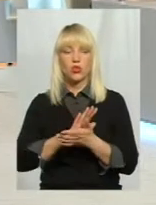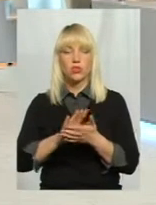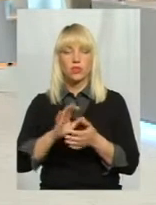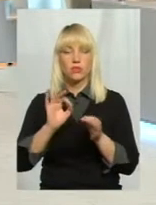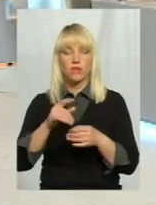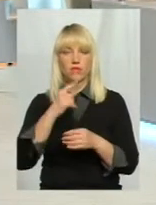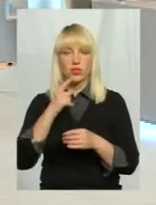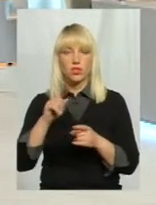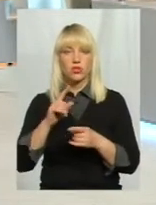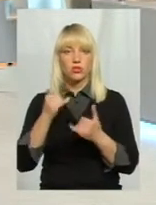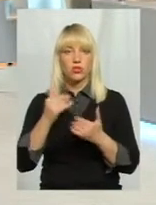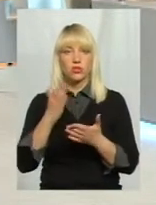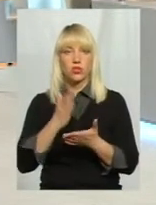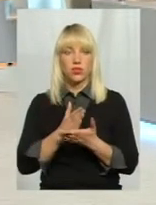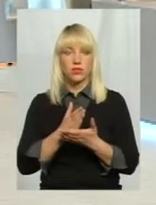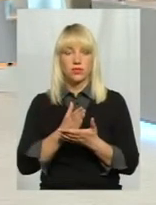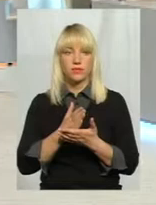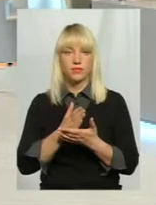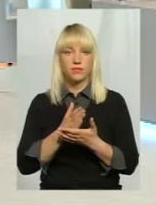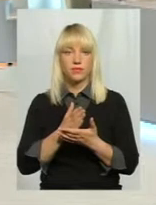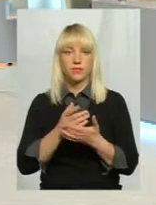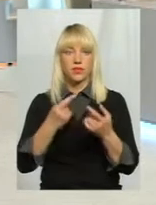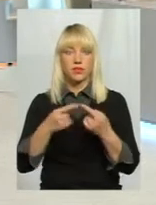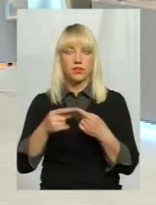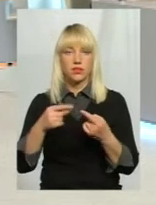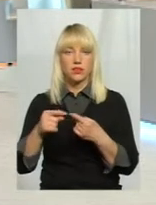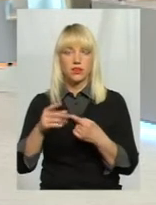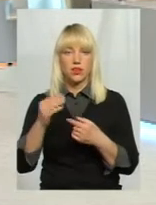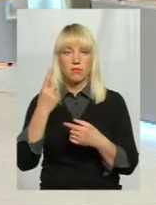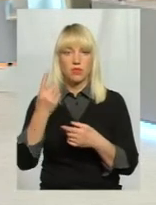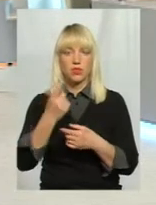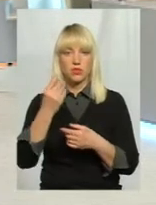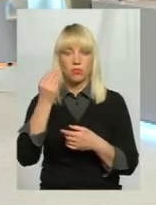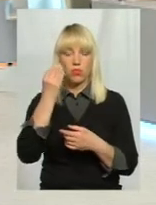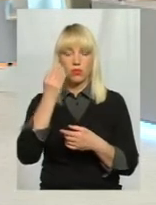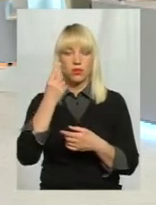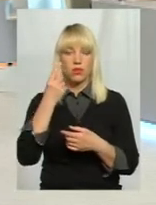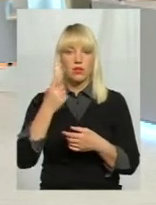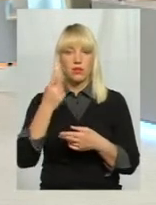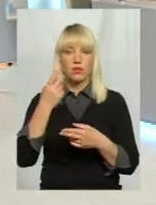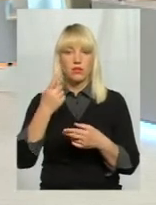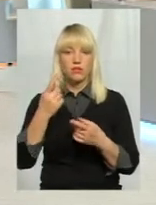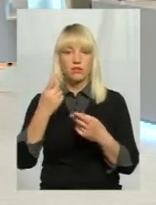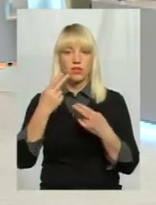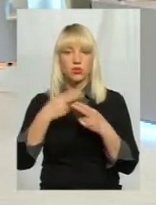сьогодні є і інші, ну, на перший погляд, там передові технології, це і незараження